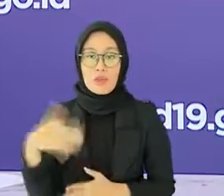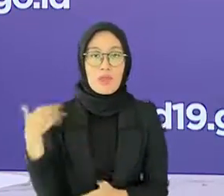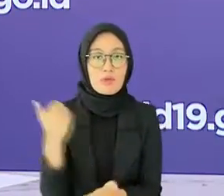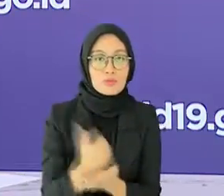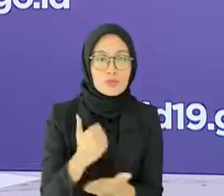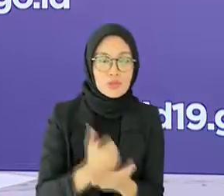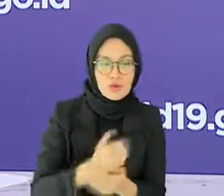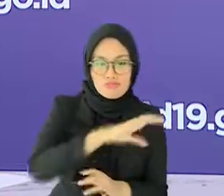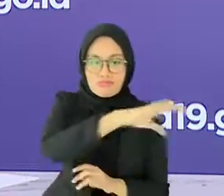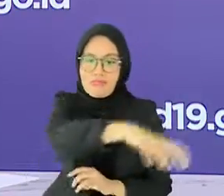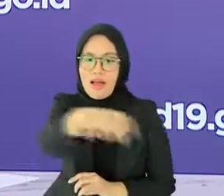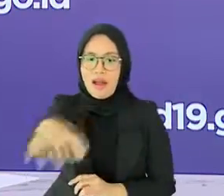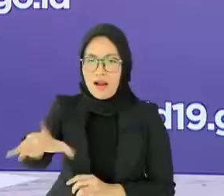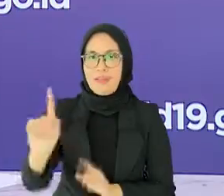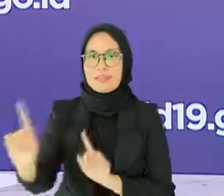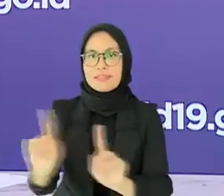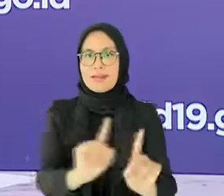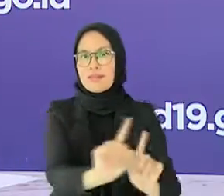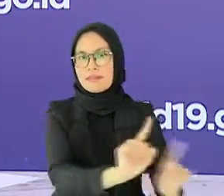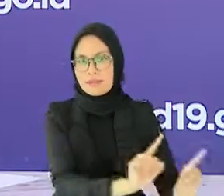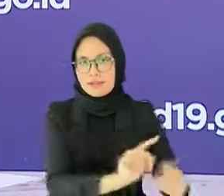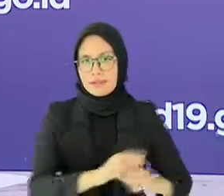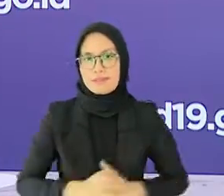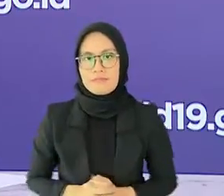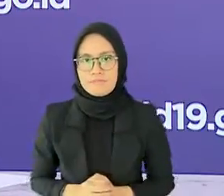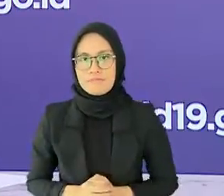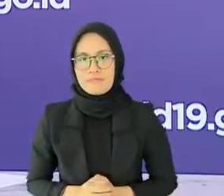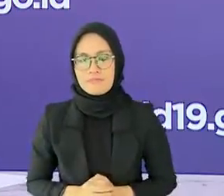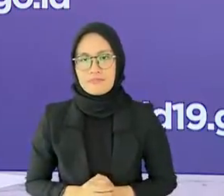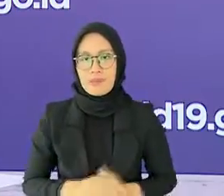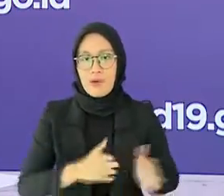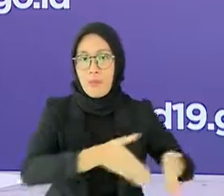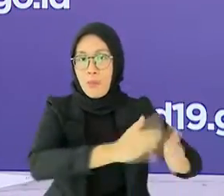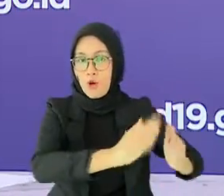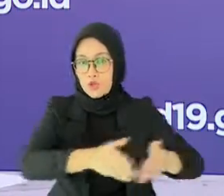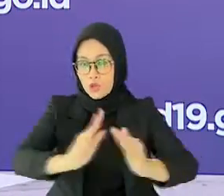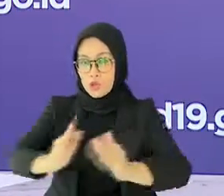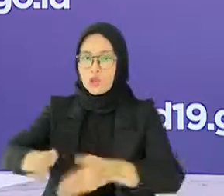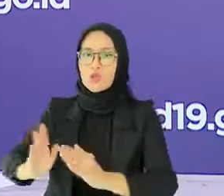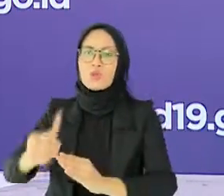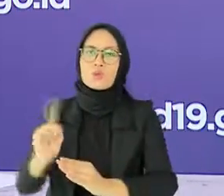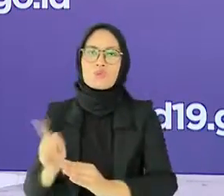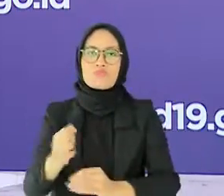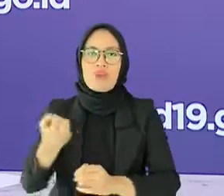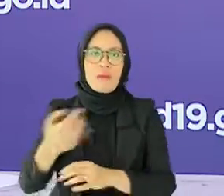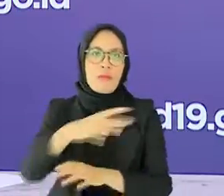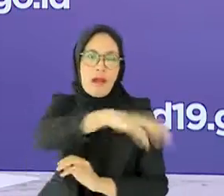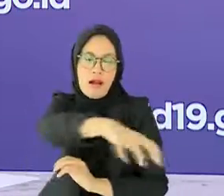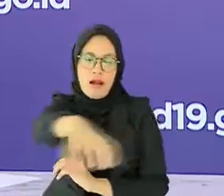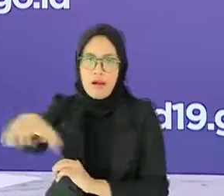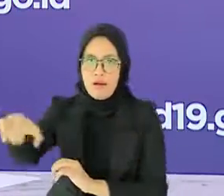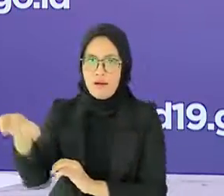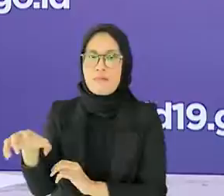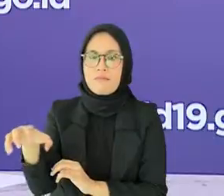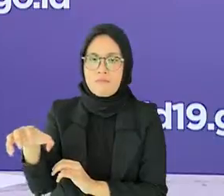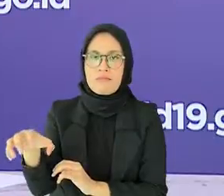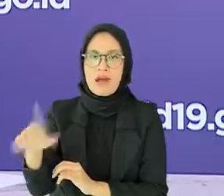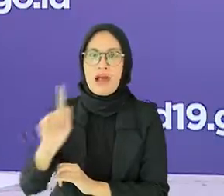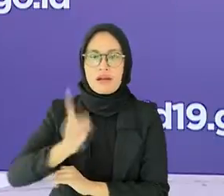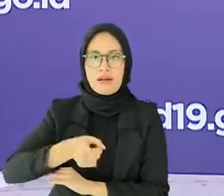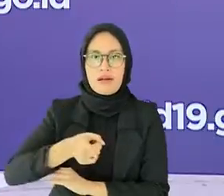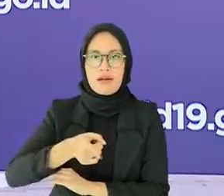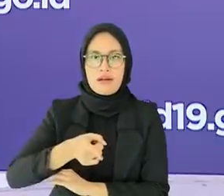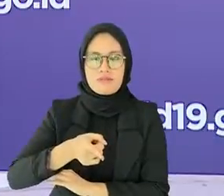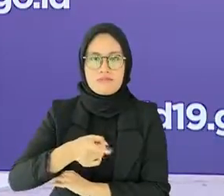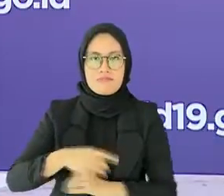kelurahan. Sayangnya, meskipun posko dan satgas sudah banyak terbentuk di provinsi-provinsi ini, namun